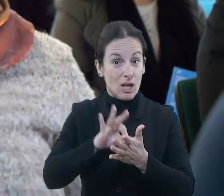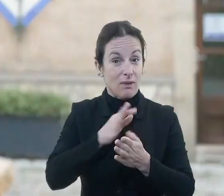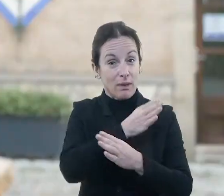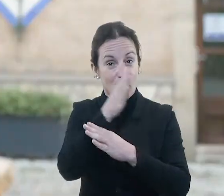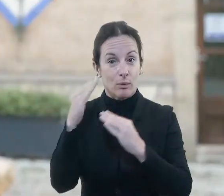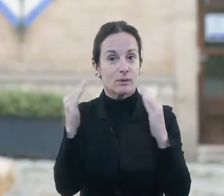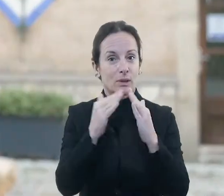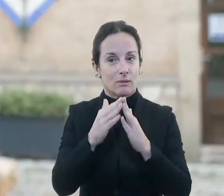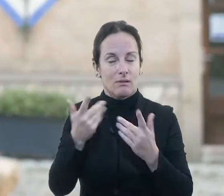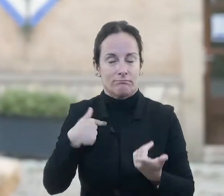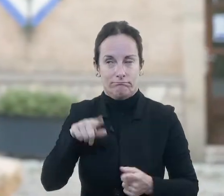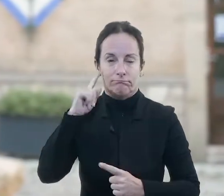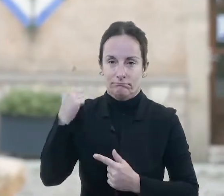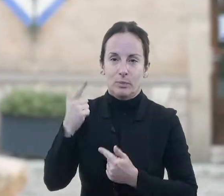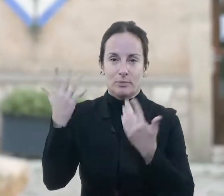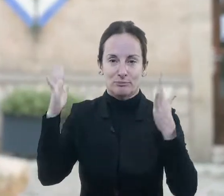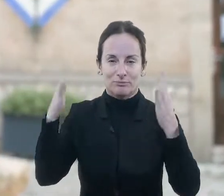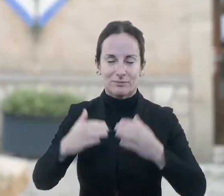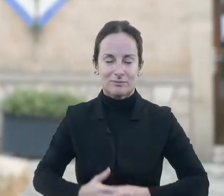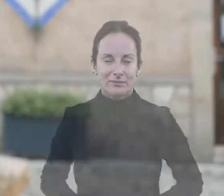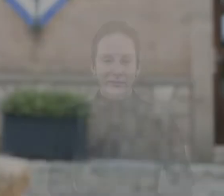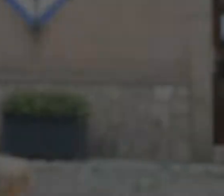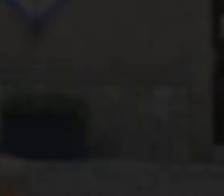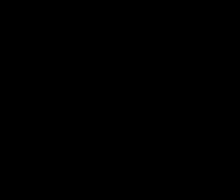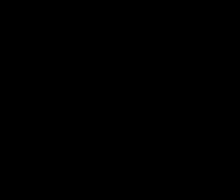que complementa com dèiem-se que donem a les residències.